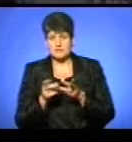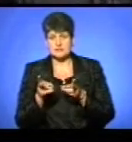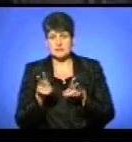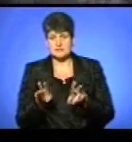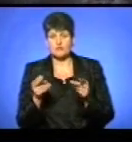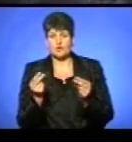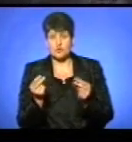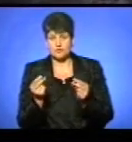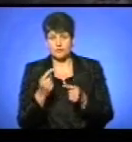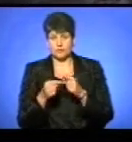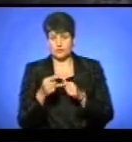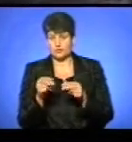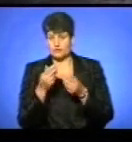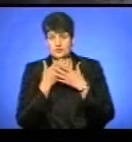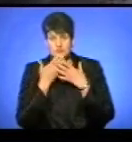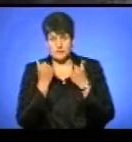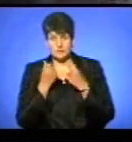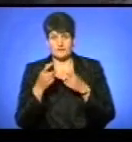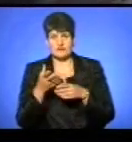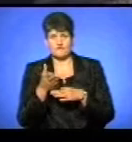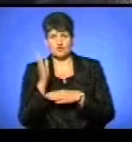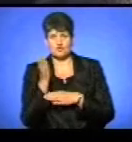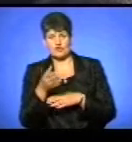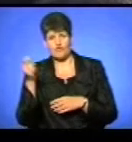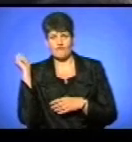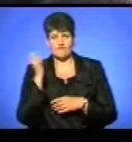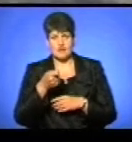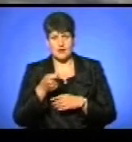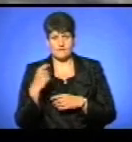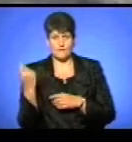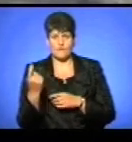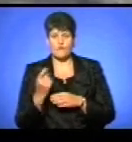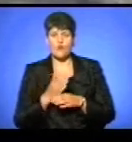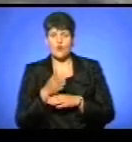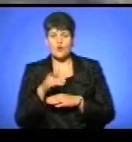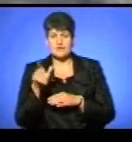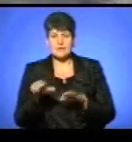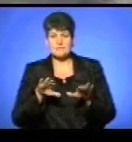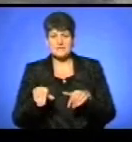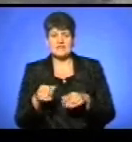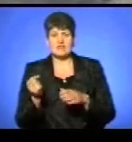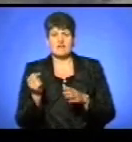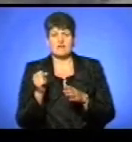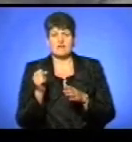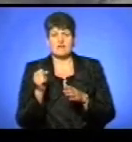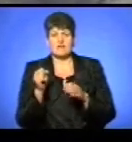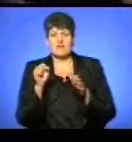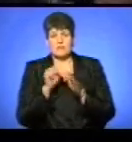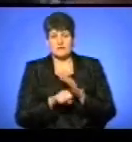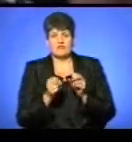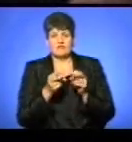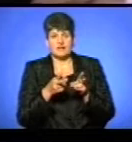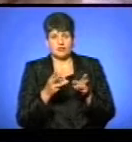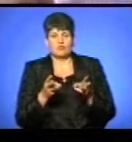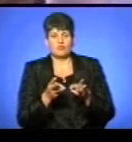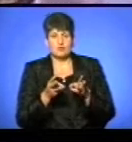грошей не було. Тоді він схопив сокиру і вдарив гостя, розповідає Володимир Галевич. Після вбивства сокиру підозрюваний викинув у пічку. Що